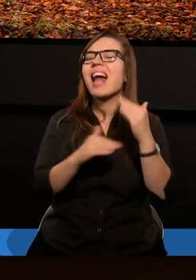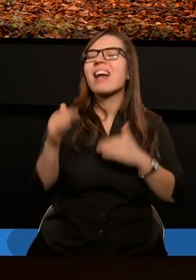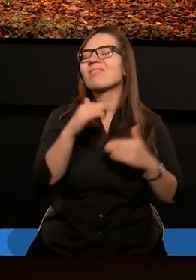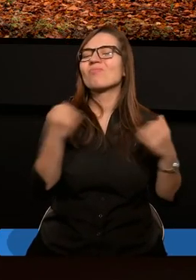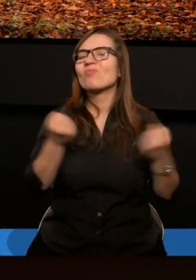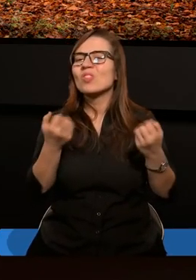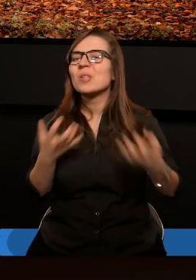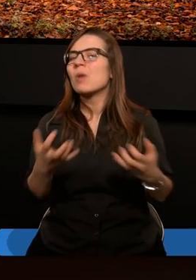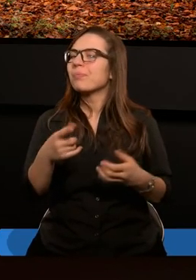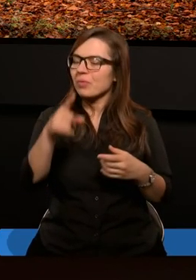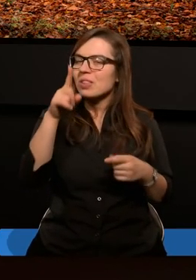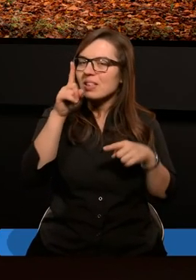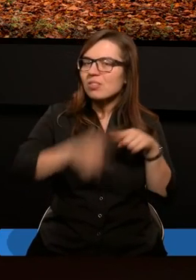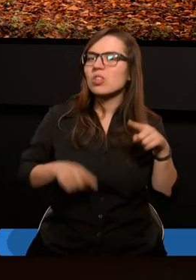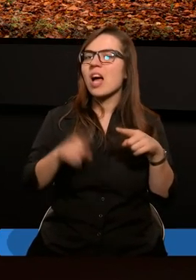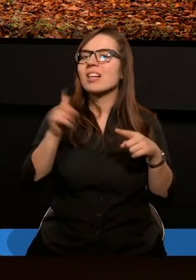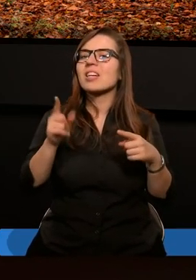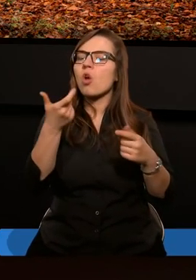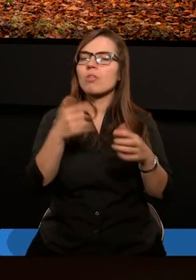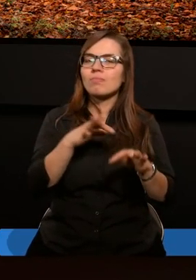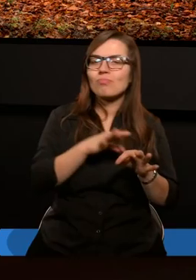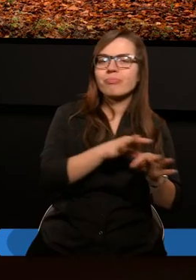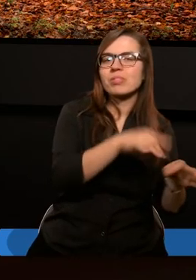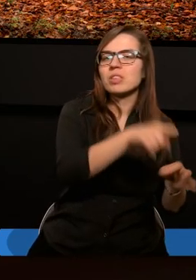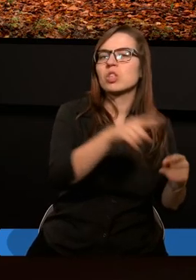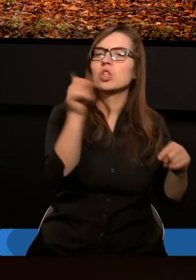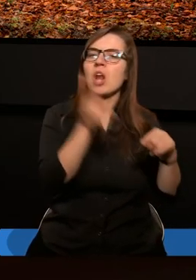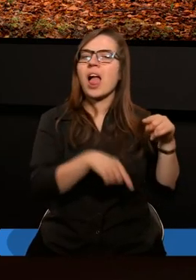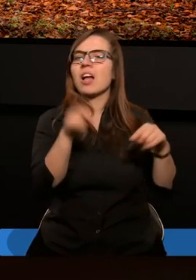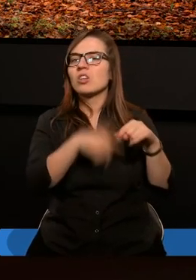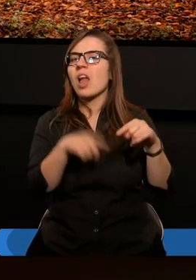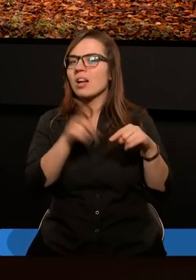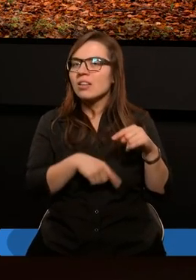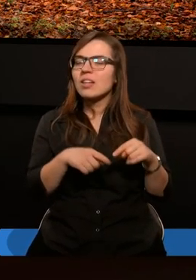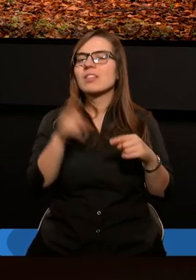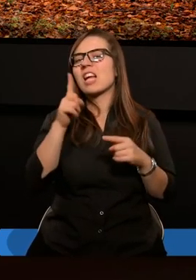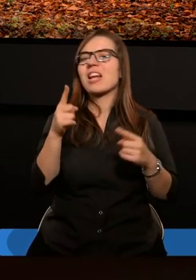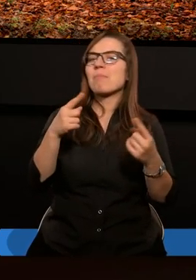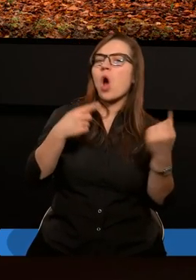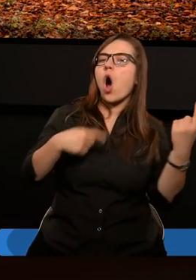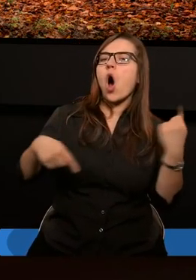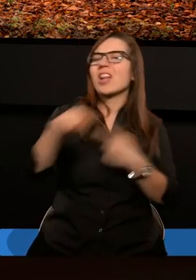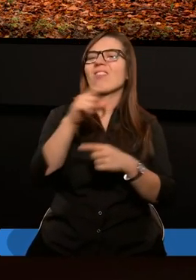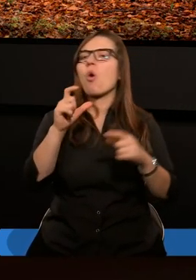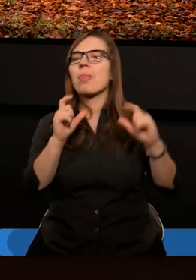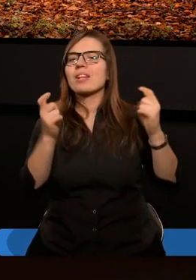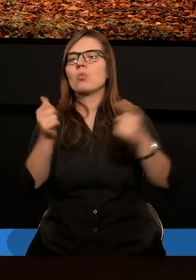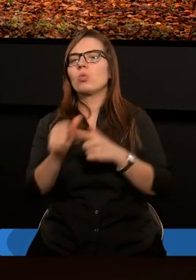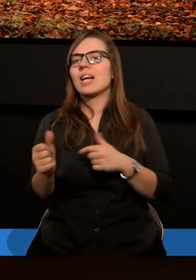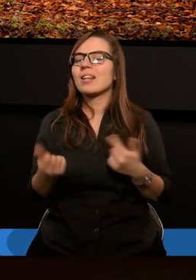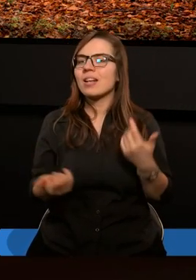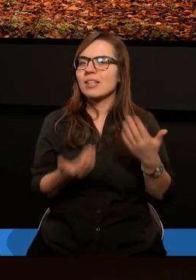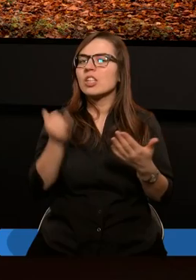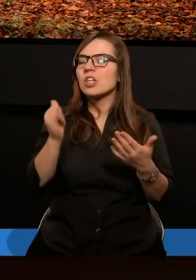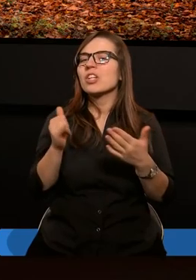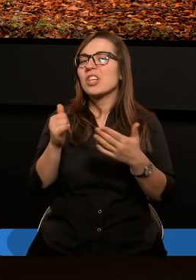gorliwość, może nie wyjść. Może przybrać zupełnie odwrotny skutek. I przykłady czy to Żydów, czy